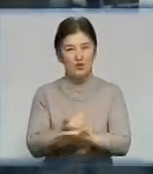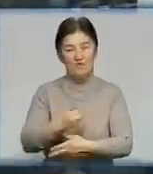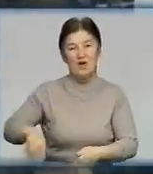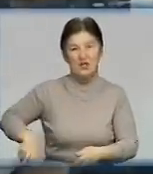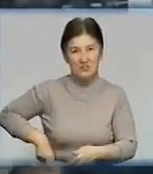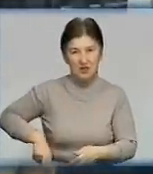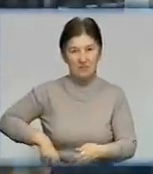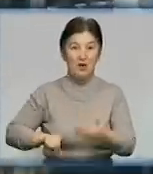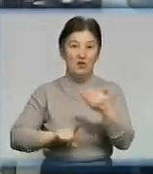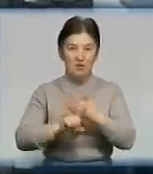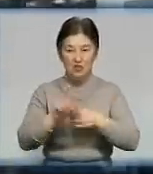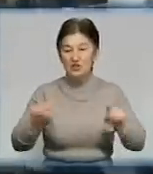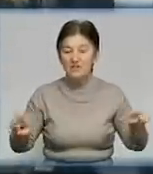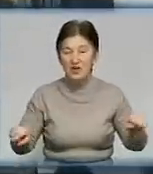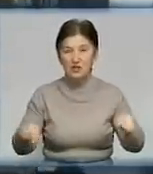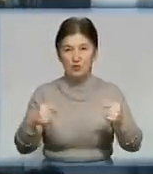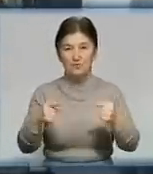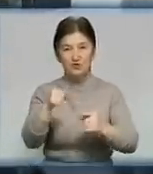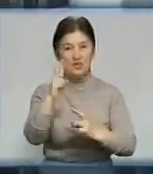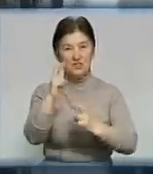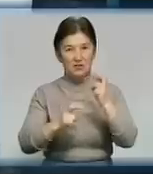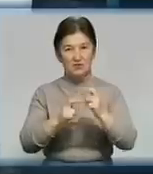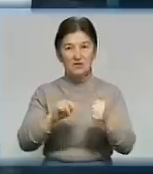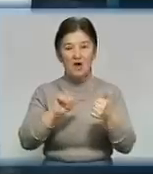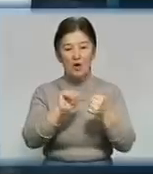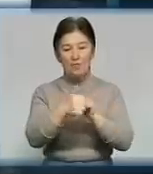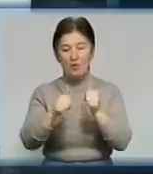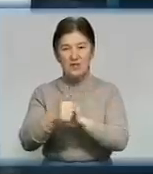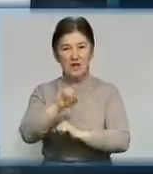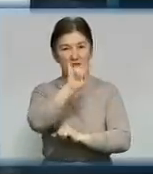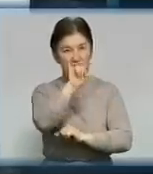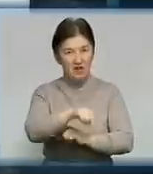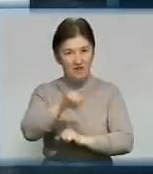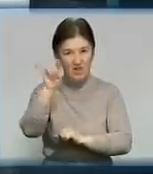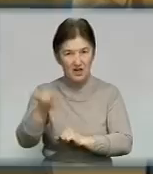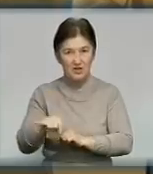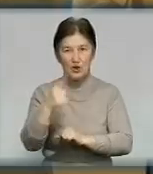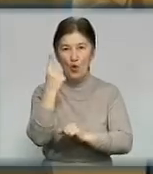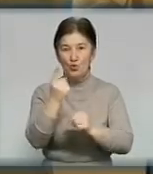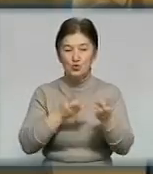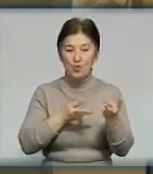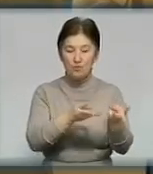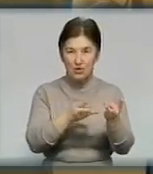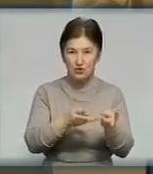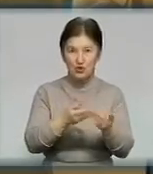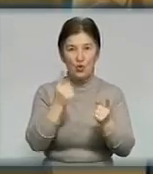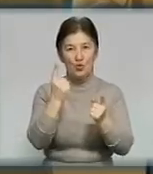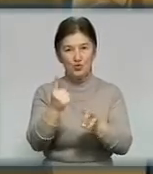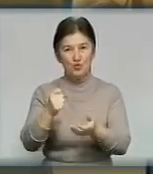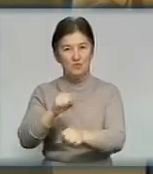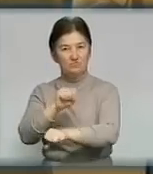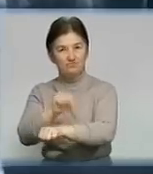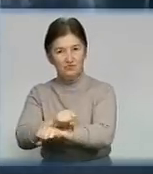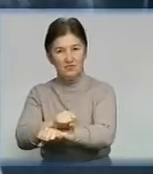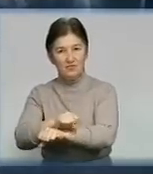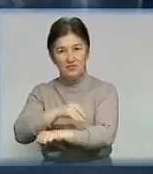часу завод почав відроджуватись. На самому у заводі поміняли вікна, зробили опалення. З двох печей одну залишили на виробництво, другу законсервували.